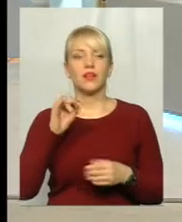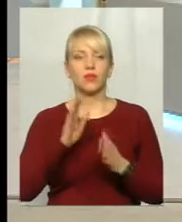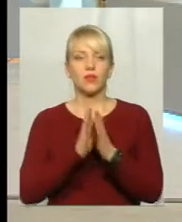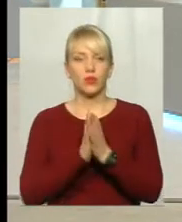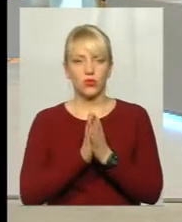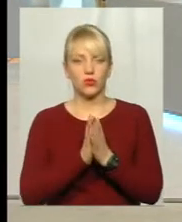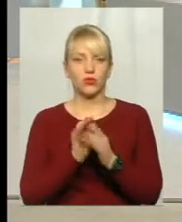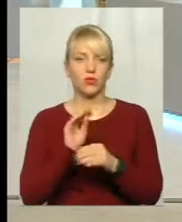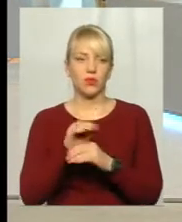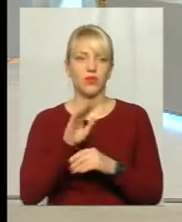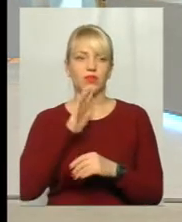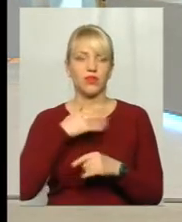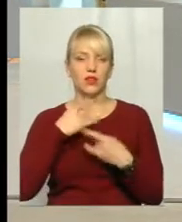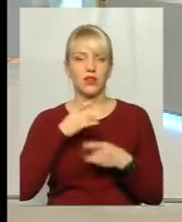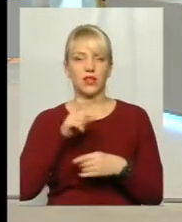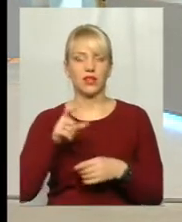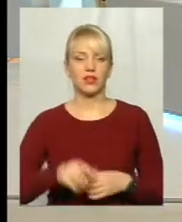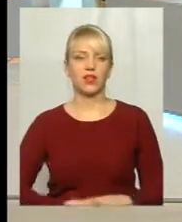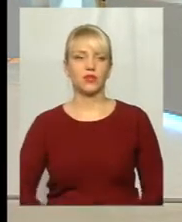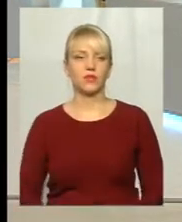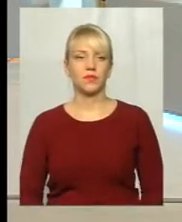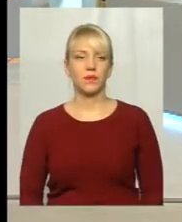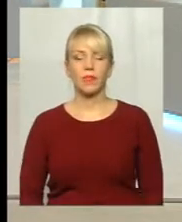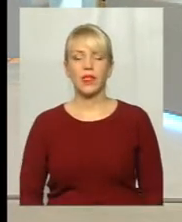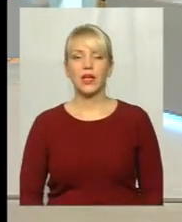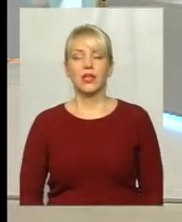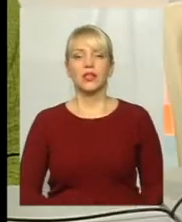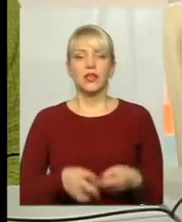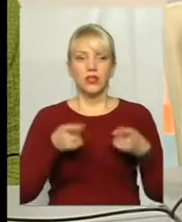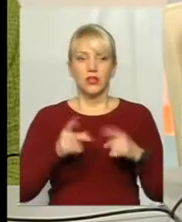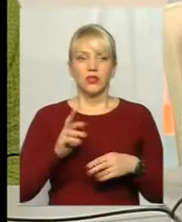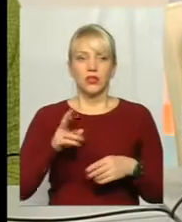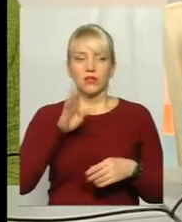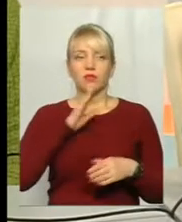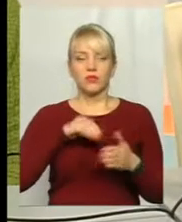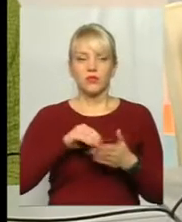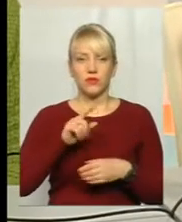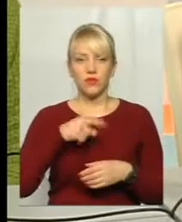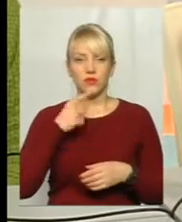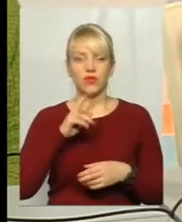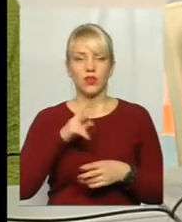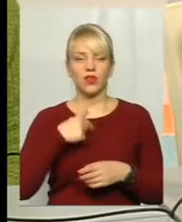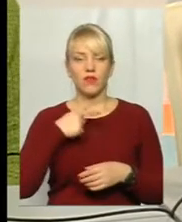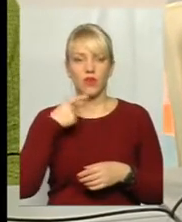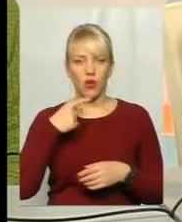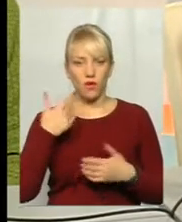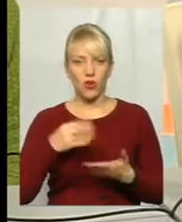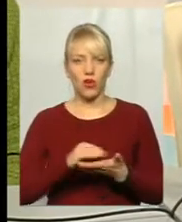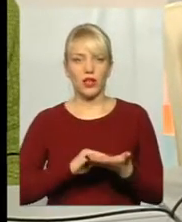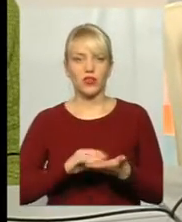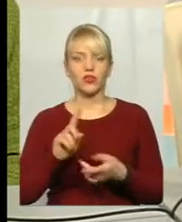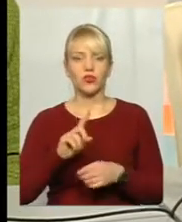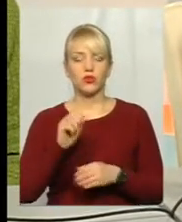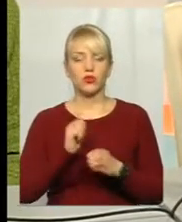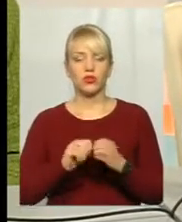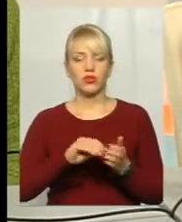принципі, доповнити наші телеглядачі. ваша думка. Дійсно, як я споживачка, і я говорю, і сказала вже, щоб кожен